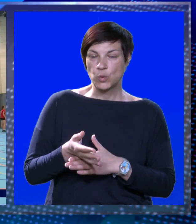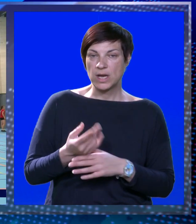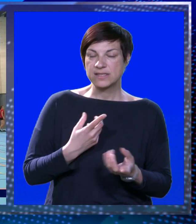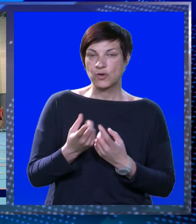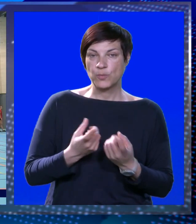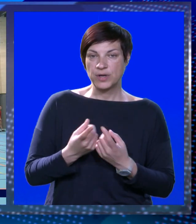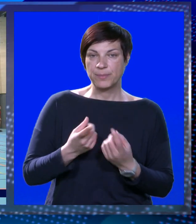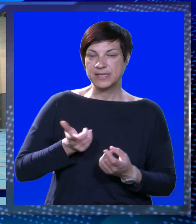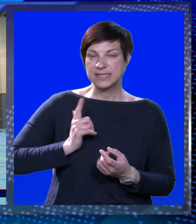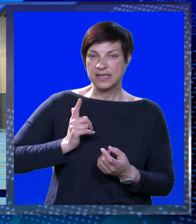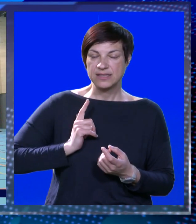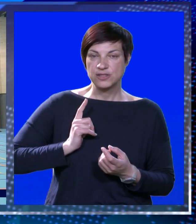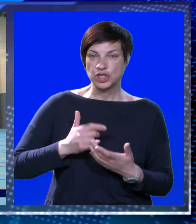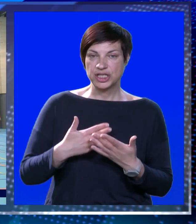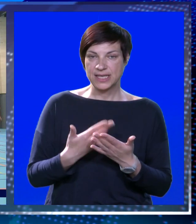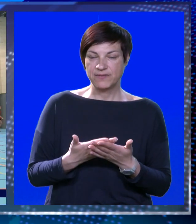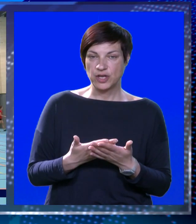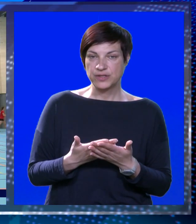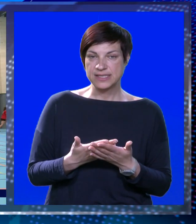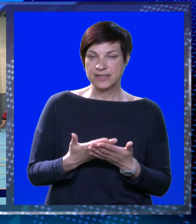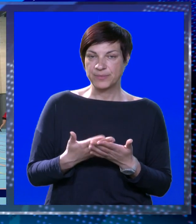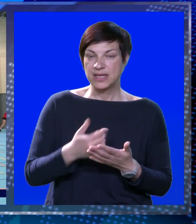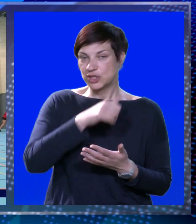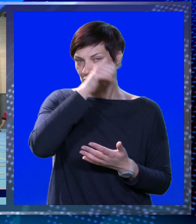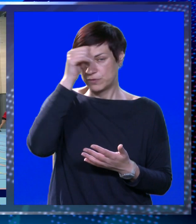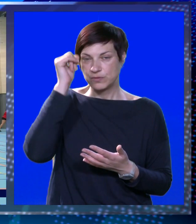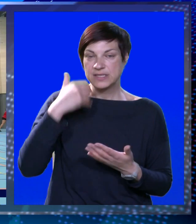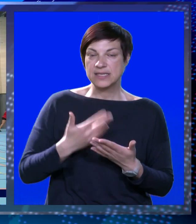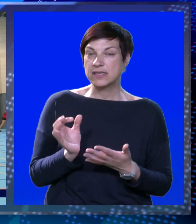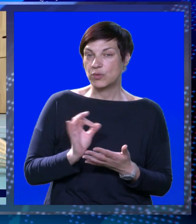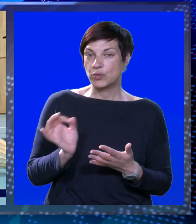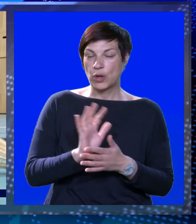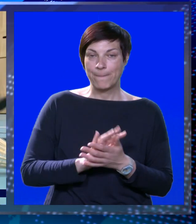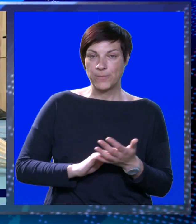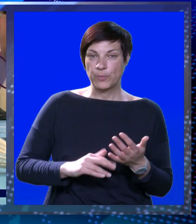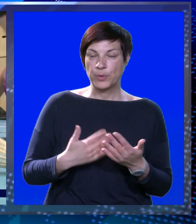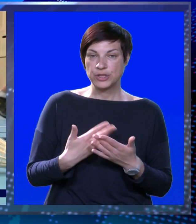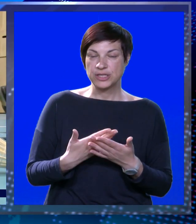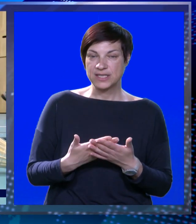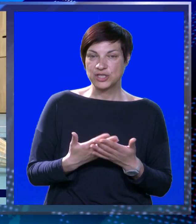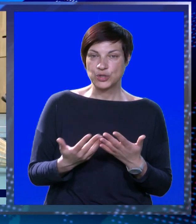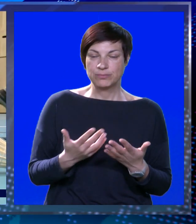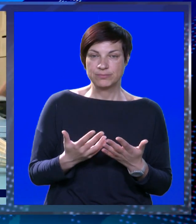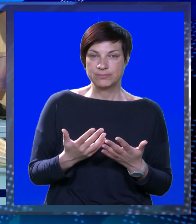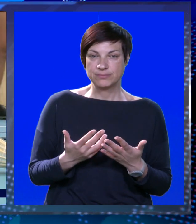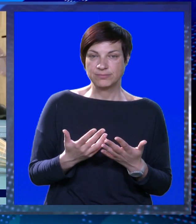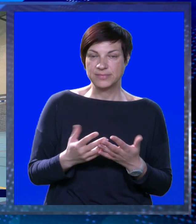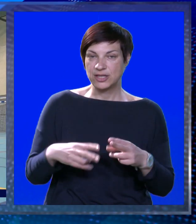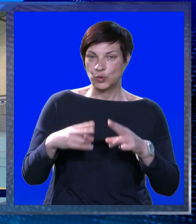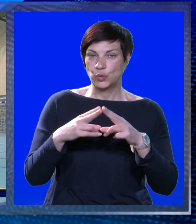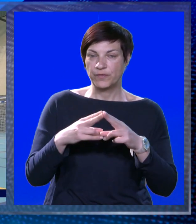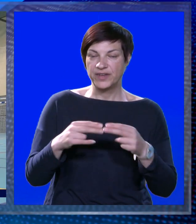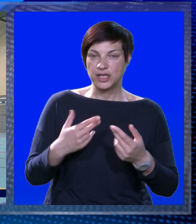u neku reprezentaciju očekivao sam da ću i ovu sezonu nekako dobro startati da ću biti u tom nekom